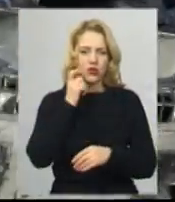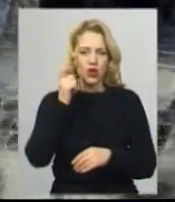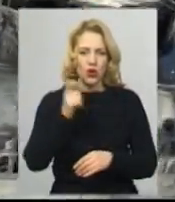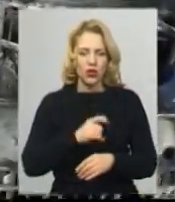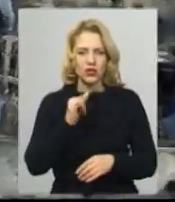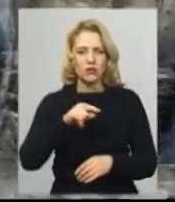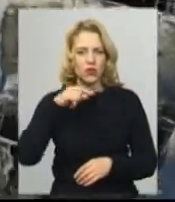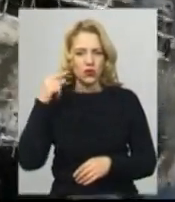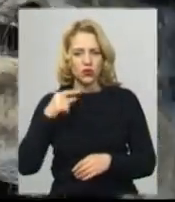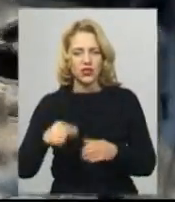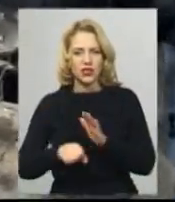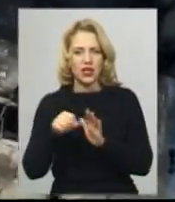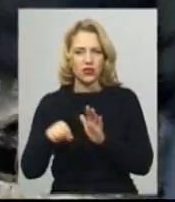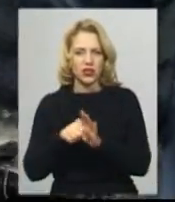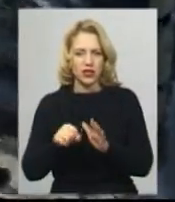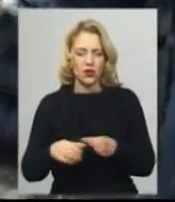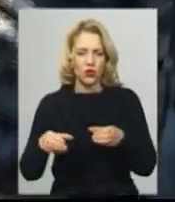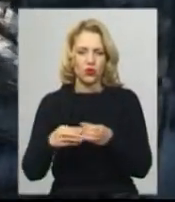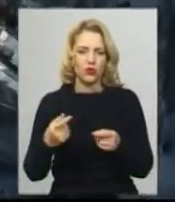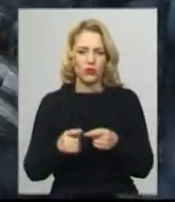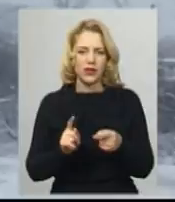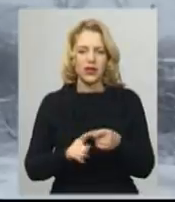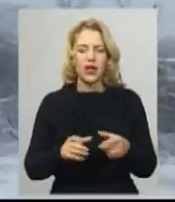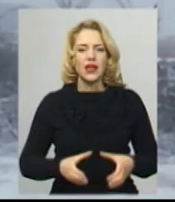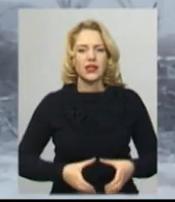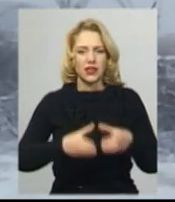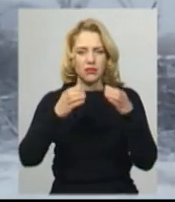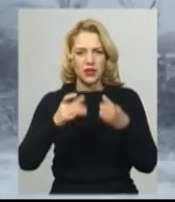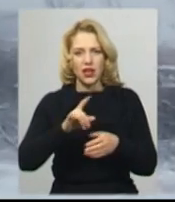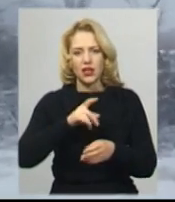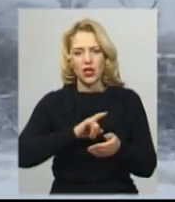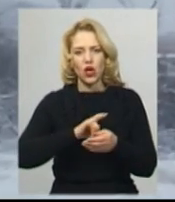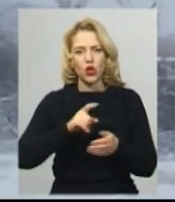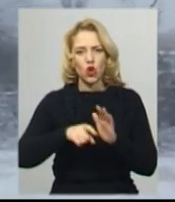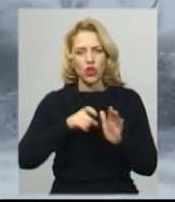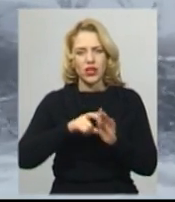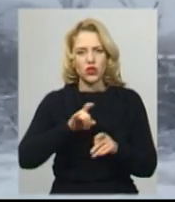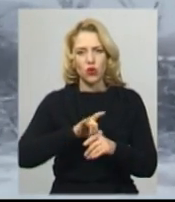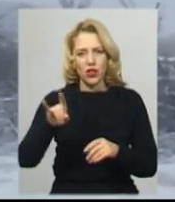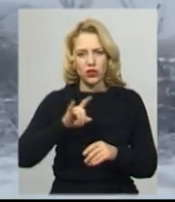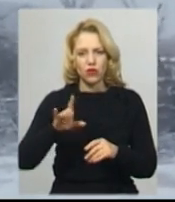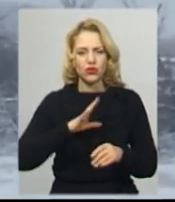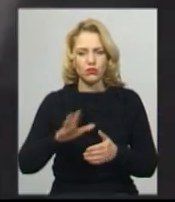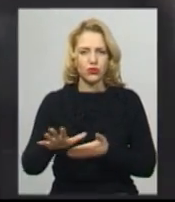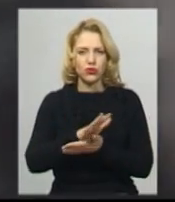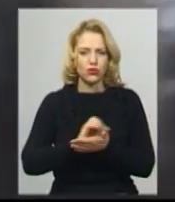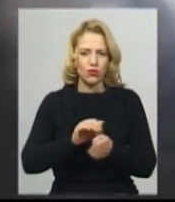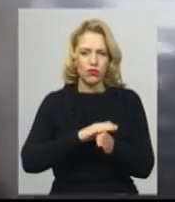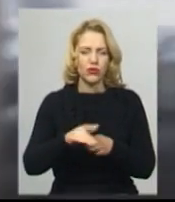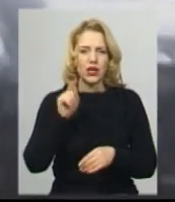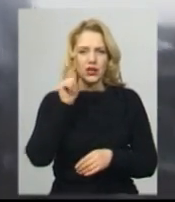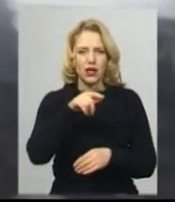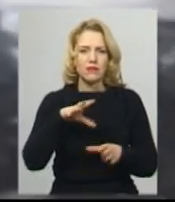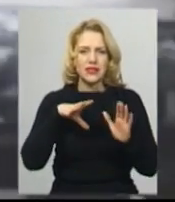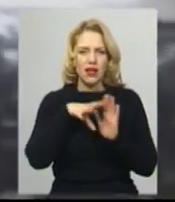угрупованнями. На час їх завершення старий і новий термінали Донецького литовища були повністю зруйновані. 20 січня, рівно п'ять років тому, там загинуло 44